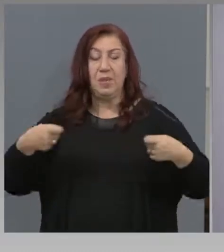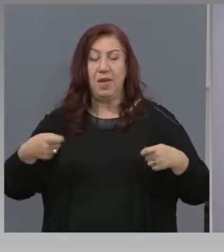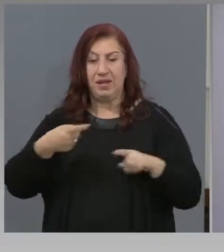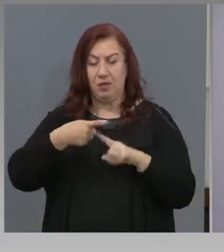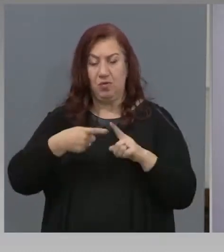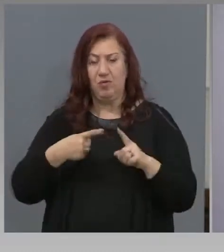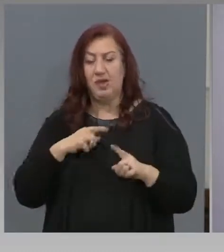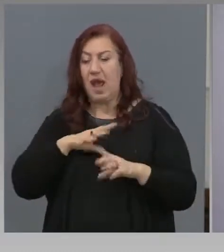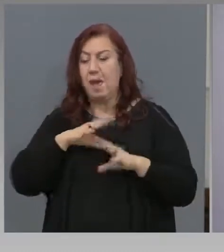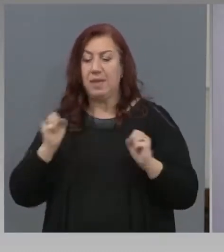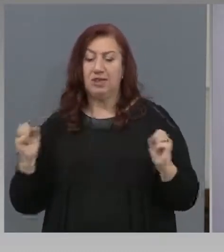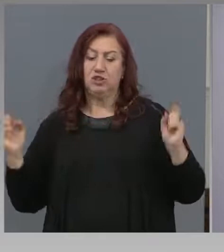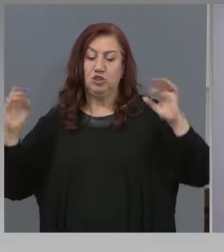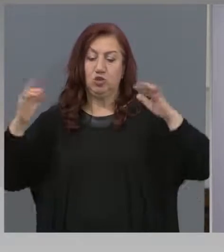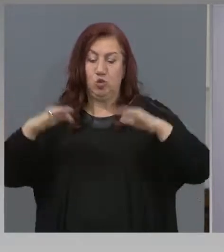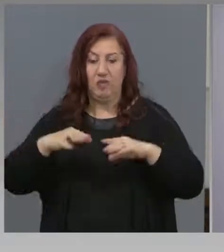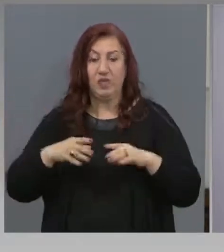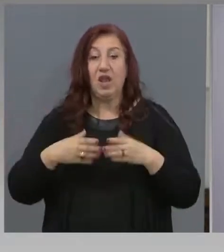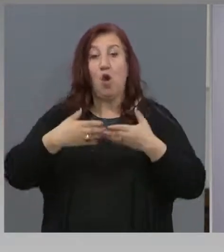повече от един вход.